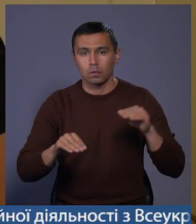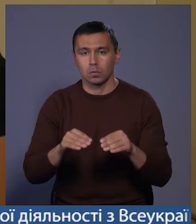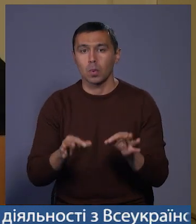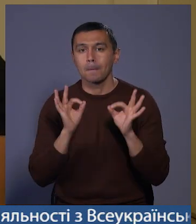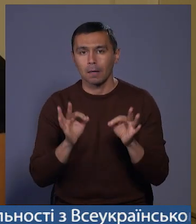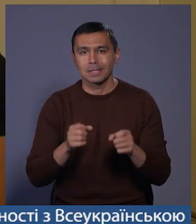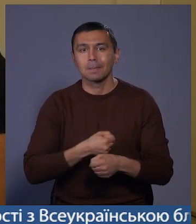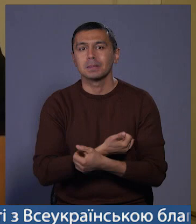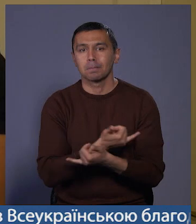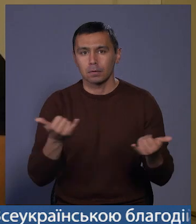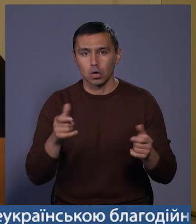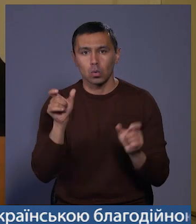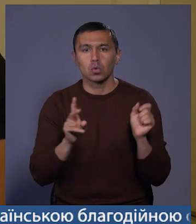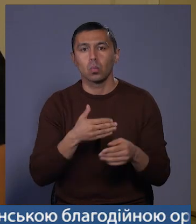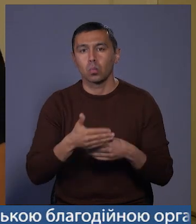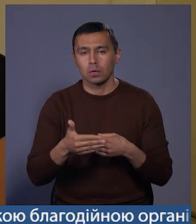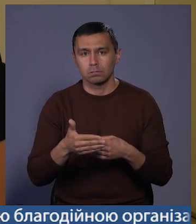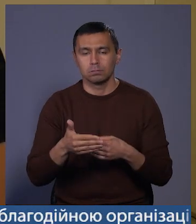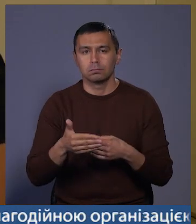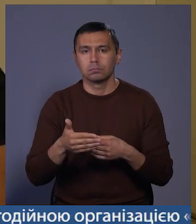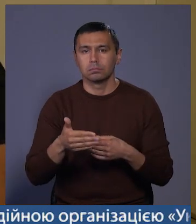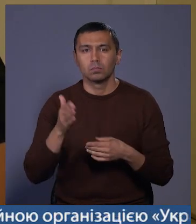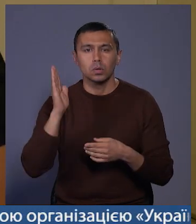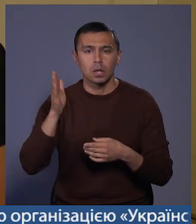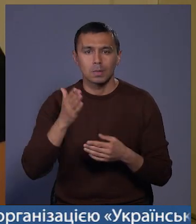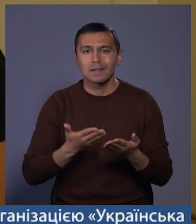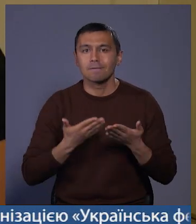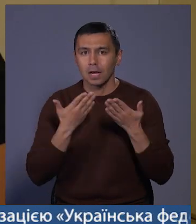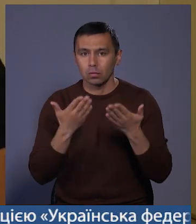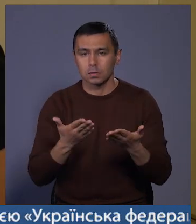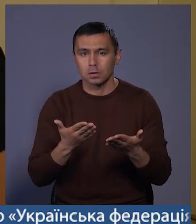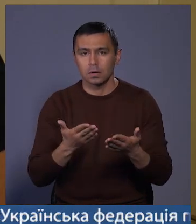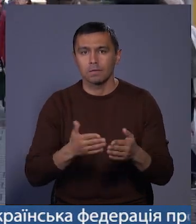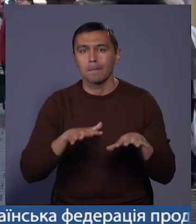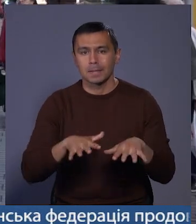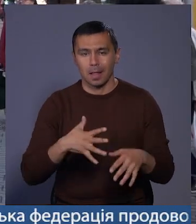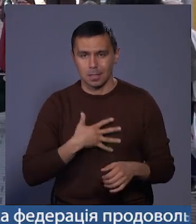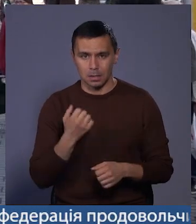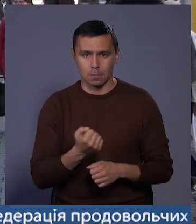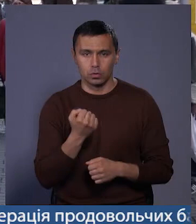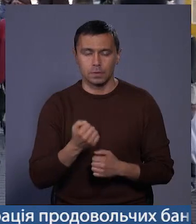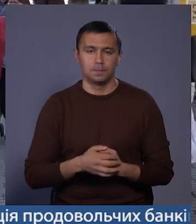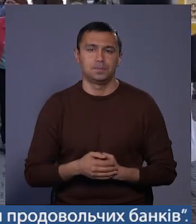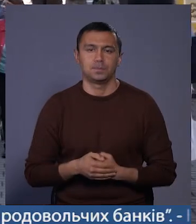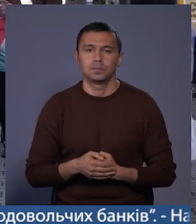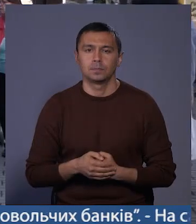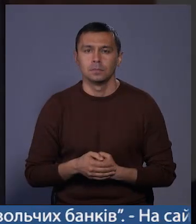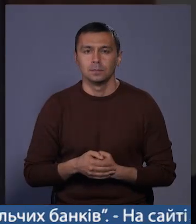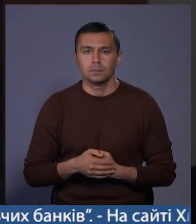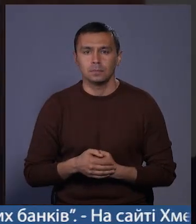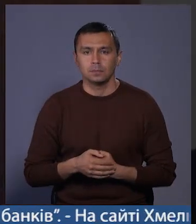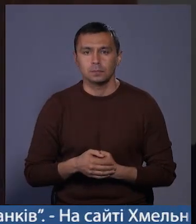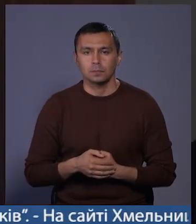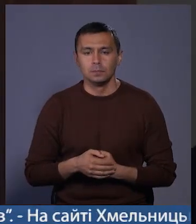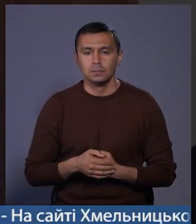-правильному і забезпечувати тих людей, які потім в подальшому звернуться в пункти незламності». Ірина Кондратюк, Володимир Паламар –